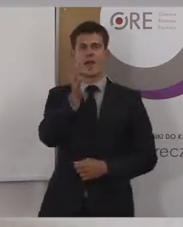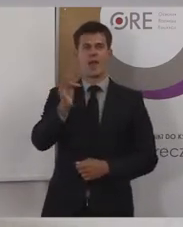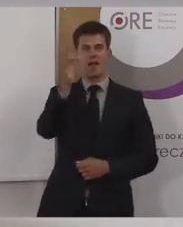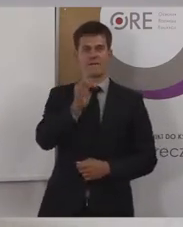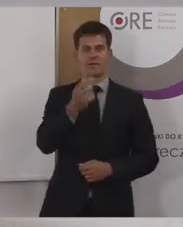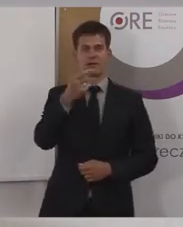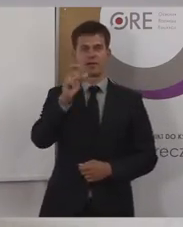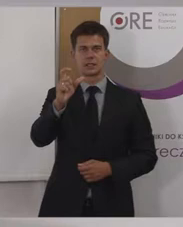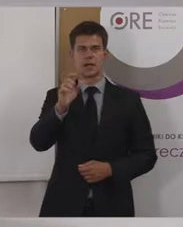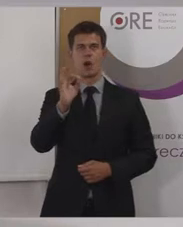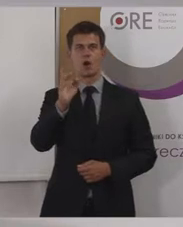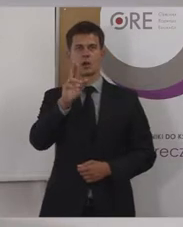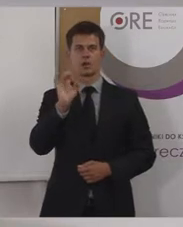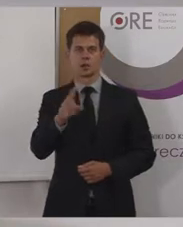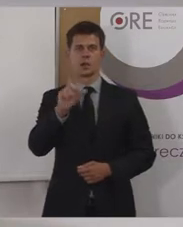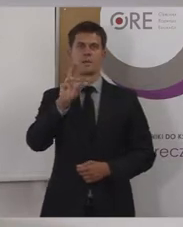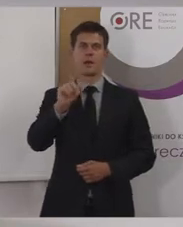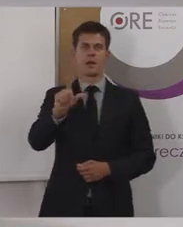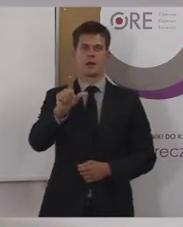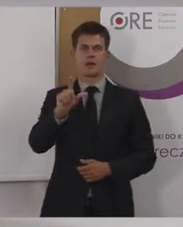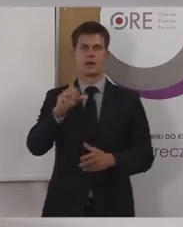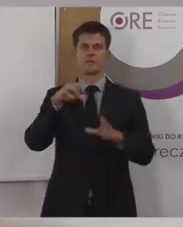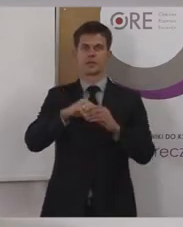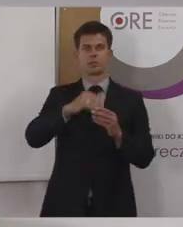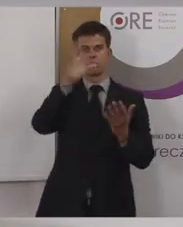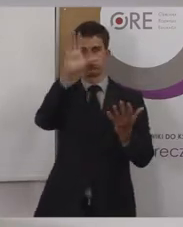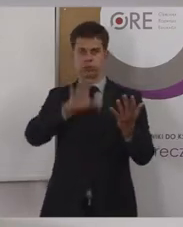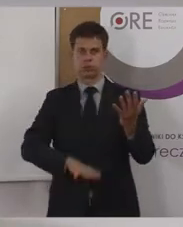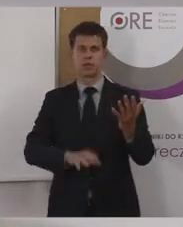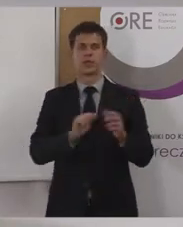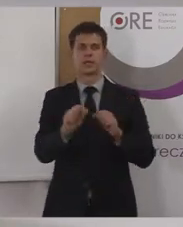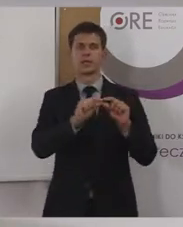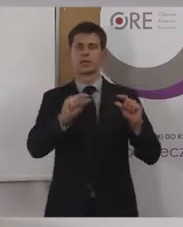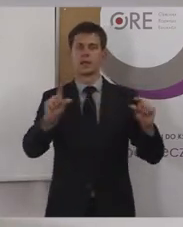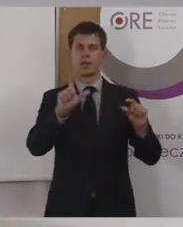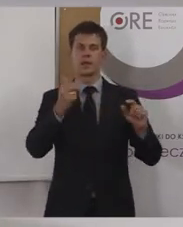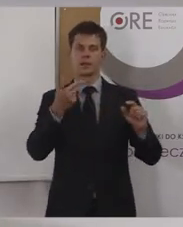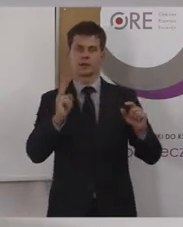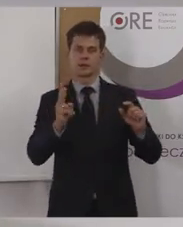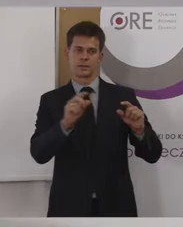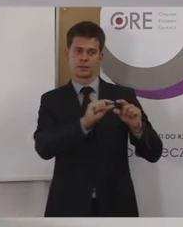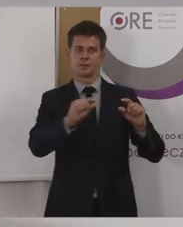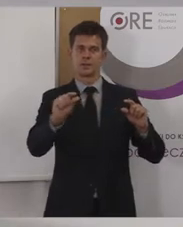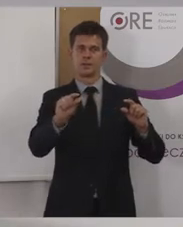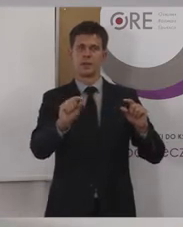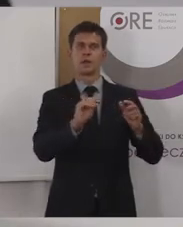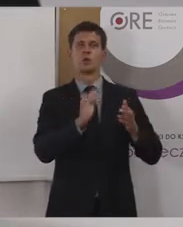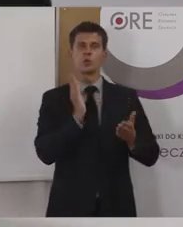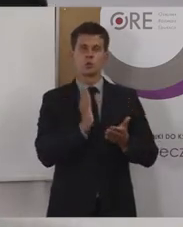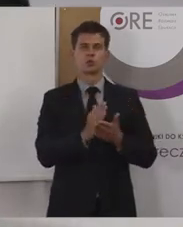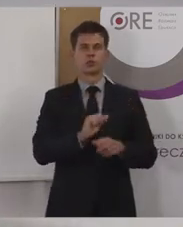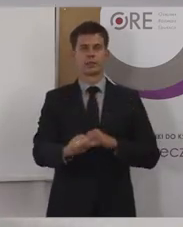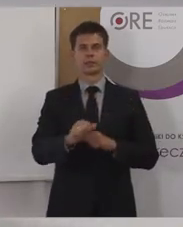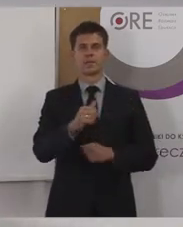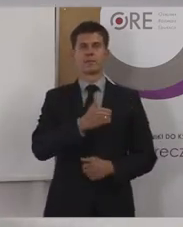.org.pl, gdzie jest link do tej właśnie już prawie że finalnej polskiej